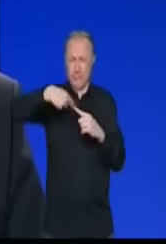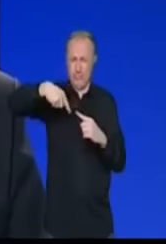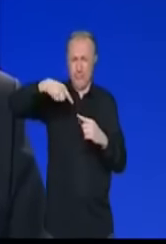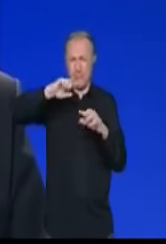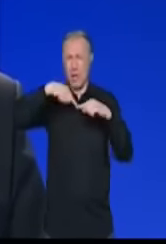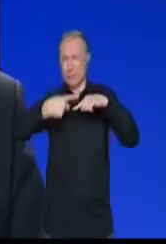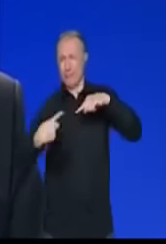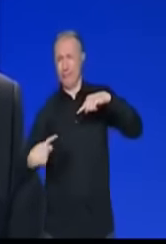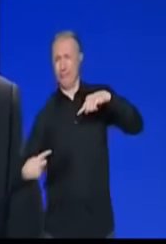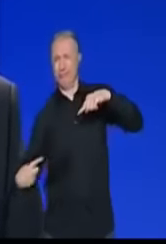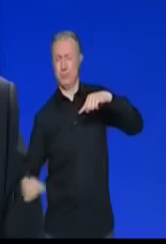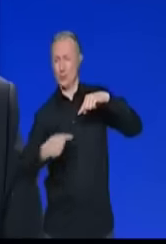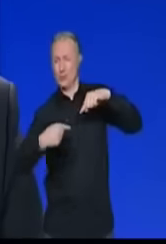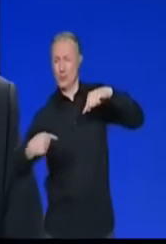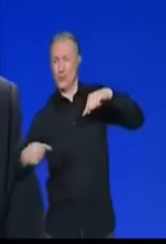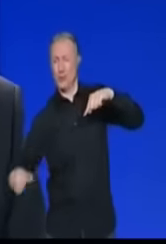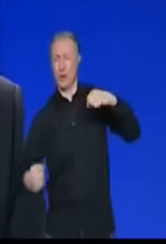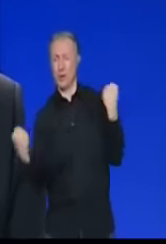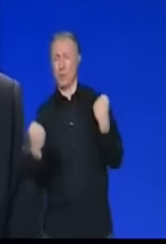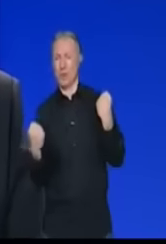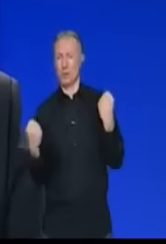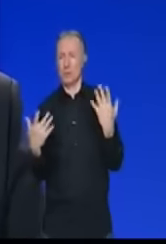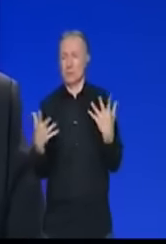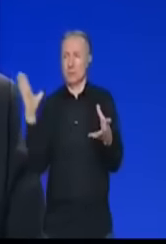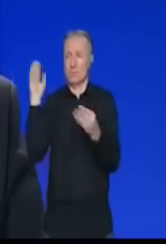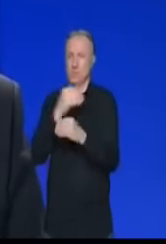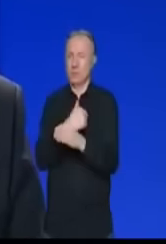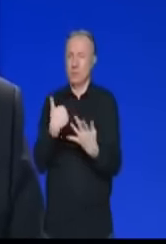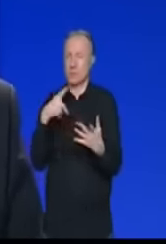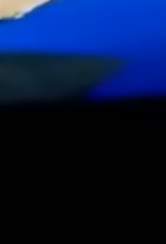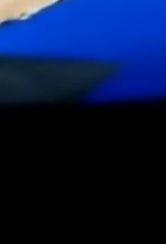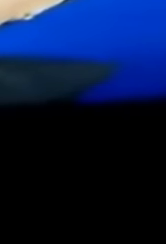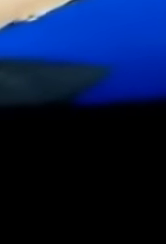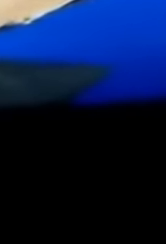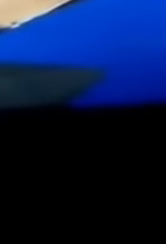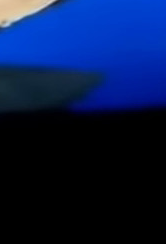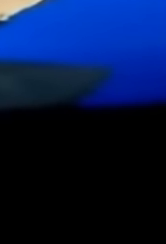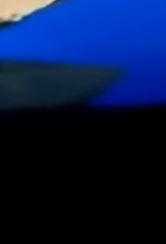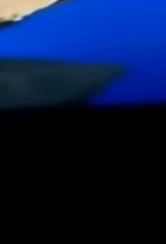przestała się zadłużać i żebyśmy po prostu kiedyś wszyscy razem nie zbankrutowali?